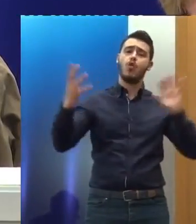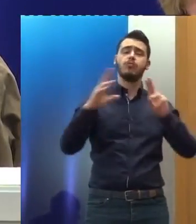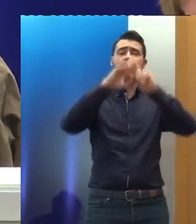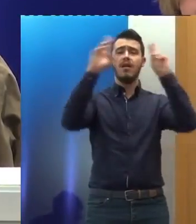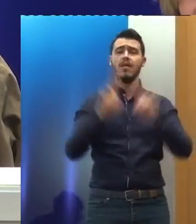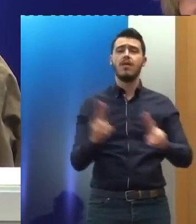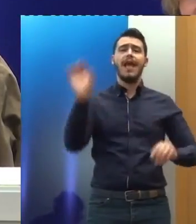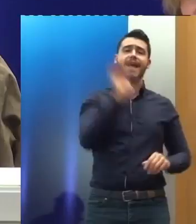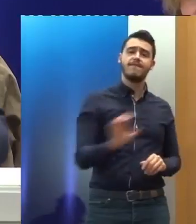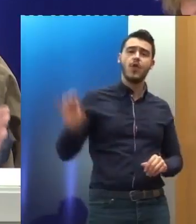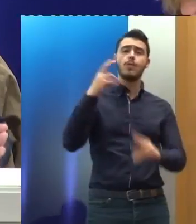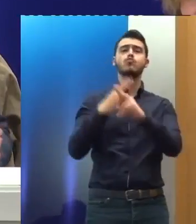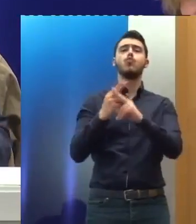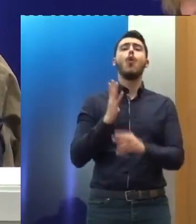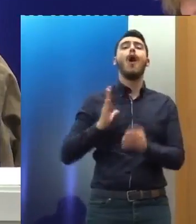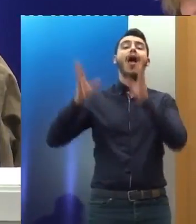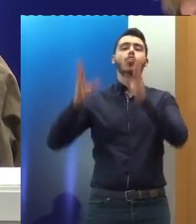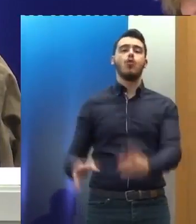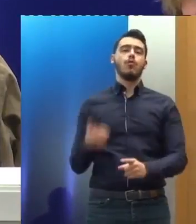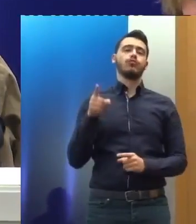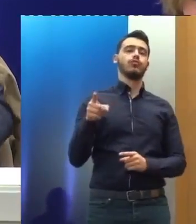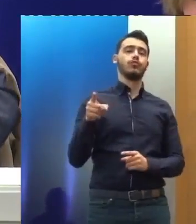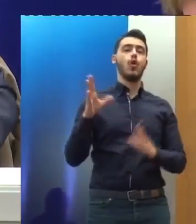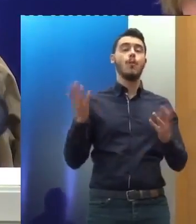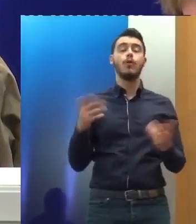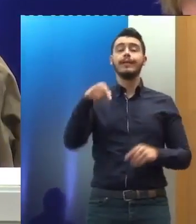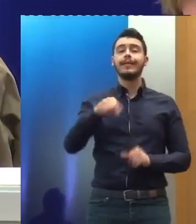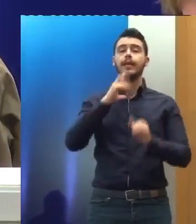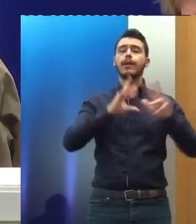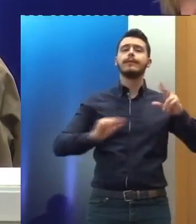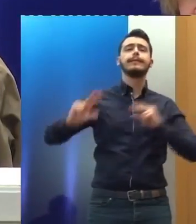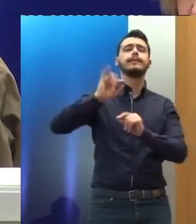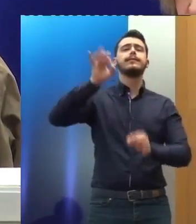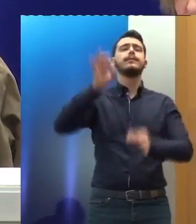συνεπάγεται. Θα μας βοηθήσουν λοιπόν στη σημερινή συζήτηση